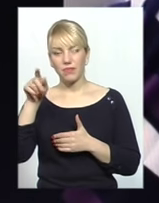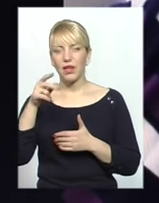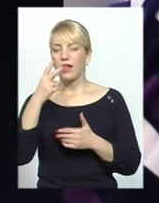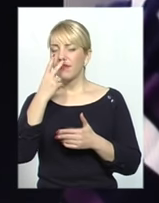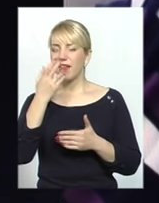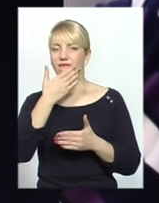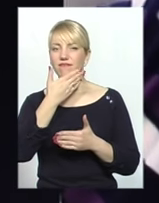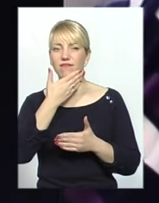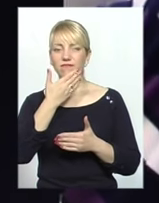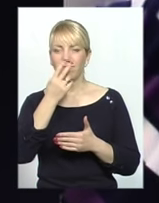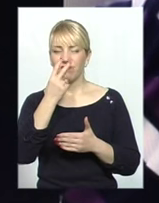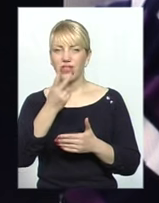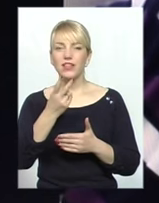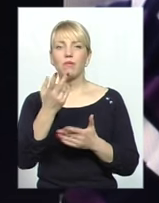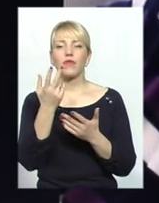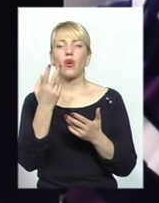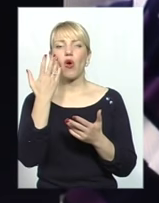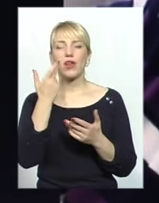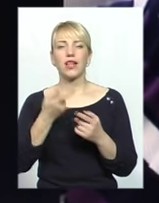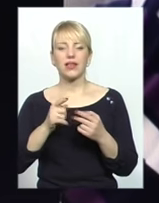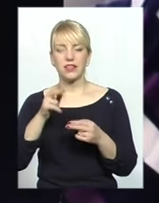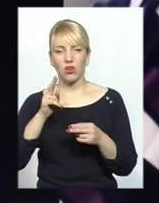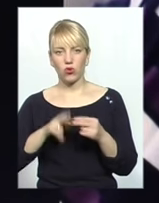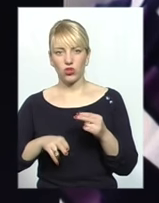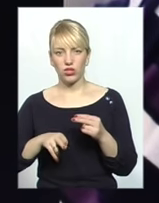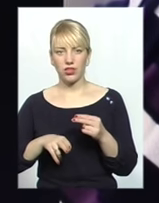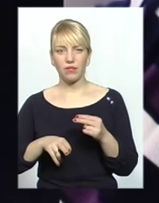То, що касається наших отношений с палістинцями.